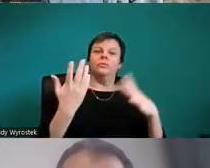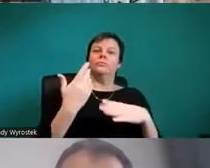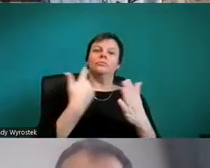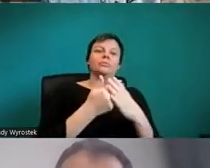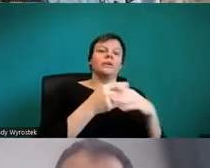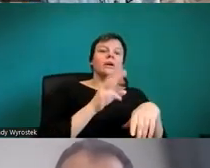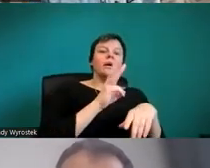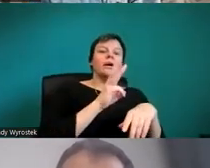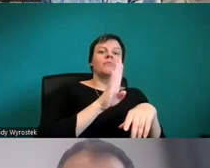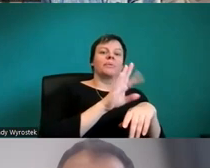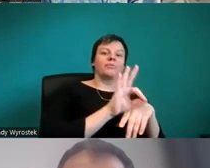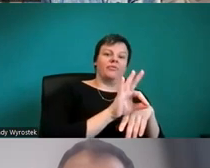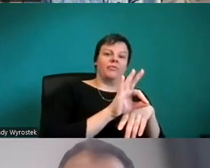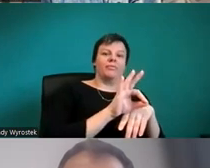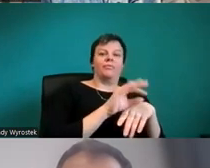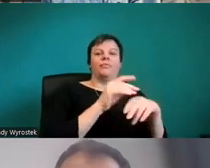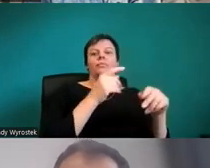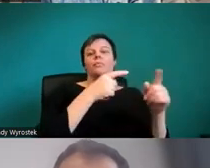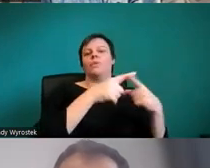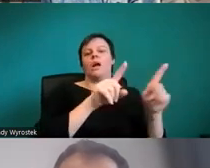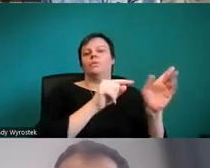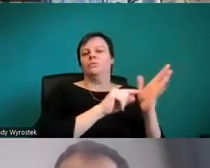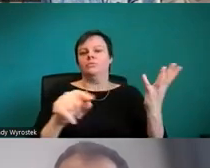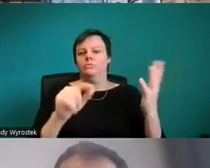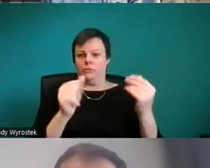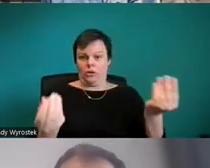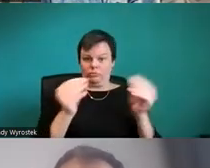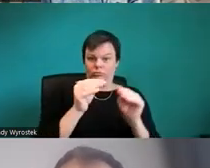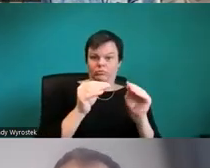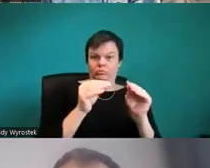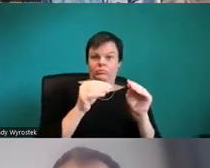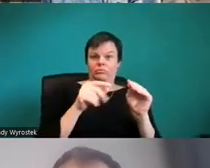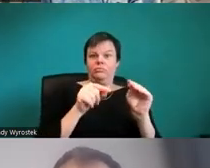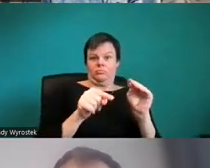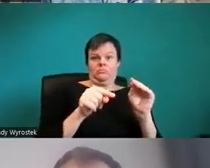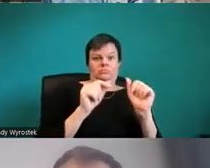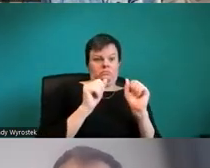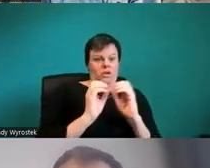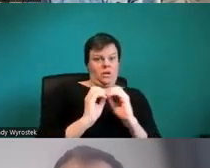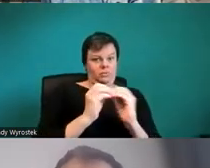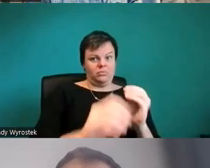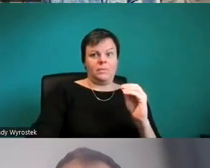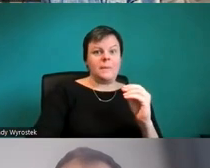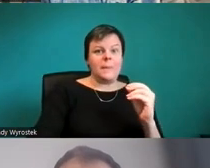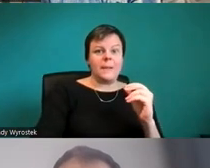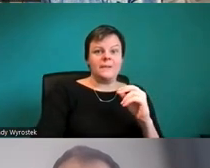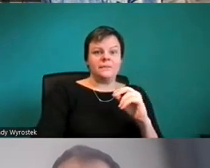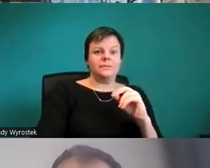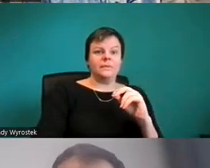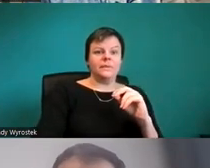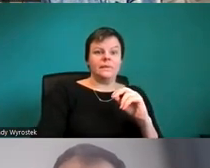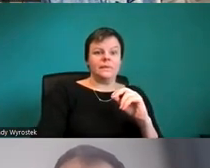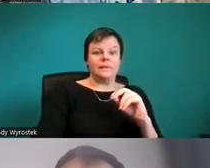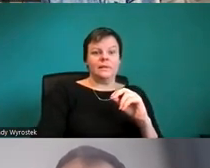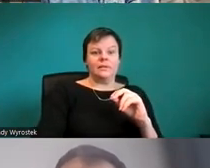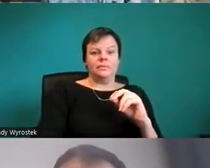erstellen kann. Ja, das ist eine sehr gute Frage. Das ist ein großes Problem. Es gibt ja das